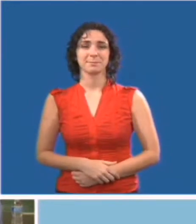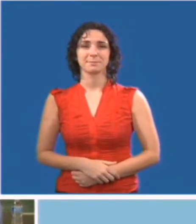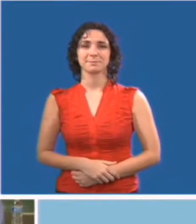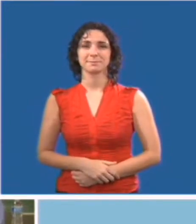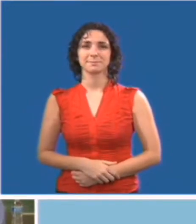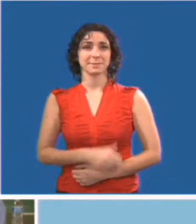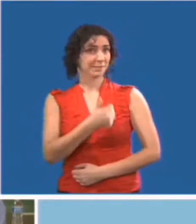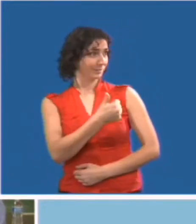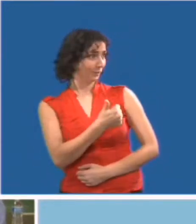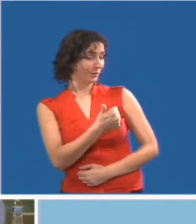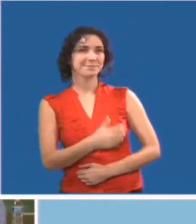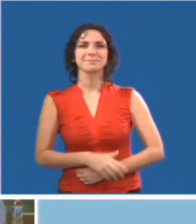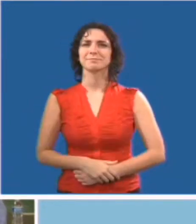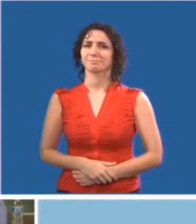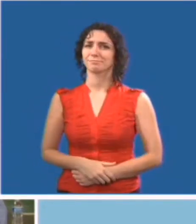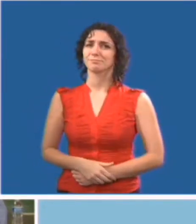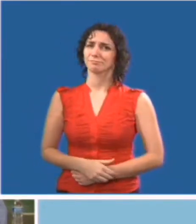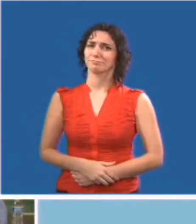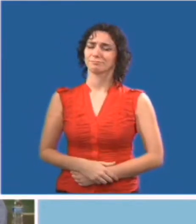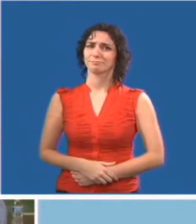Je suis bien content de vous voir.